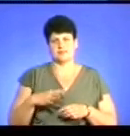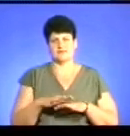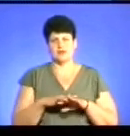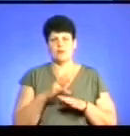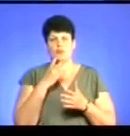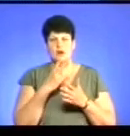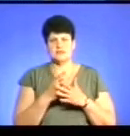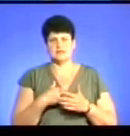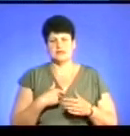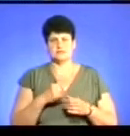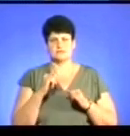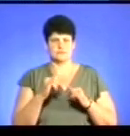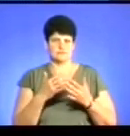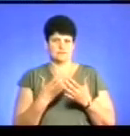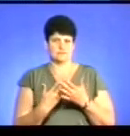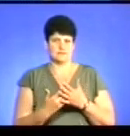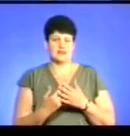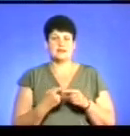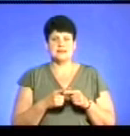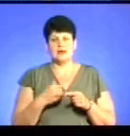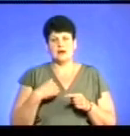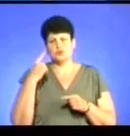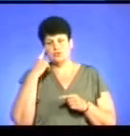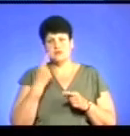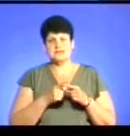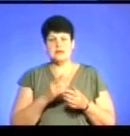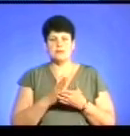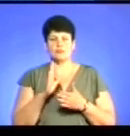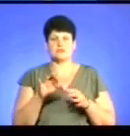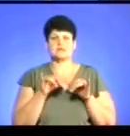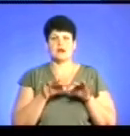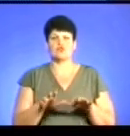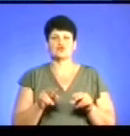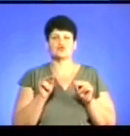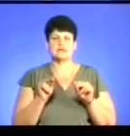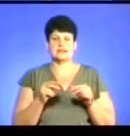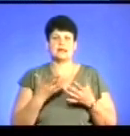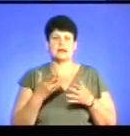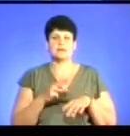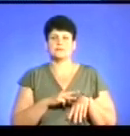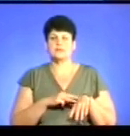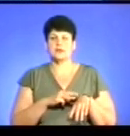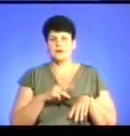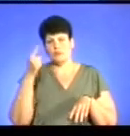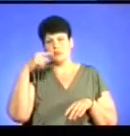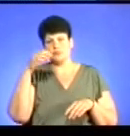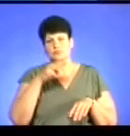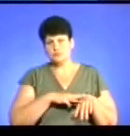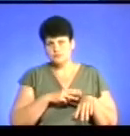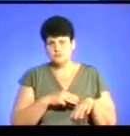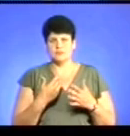негативному світлі. І я думаю, це має бути справою честі і для правоохоронних органів, і я можу сказати, що